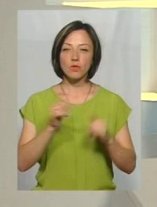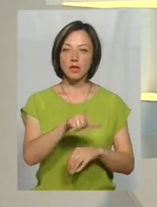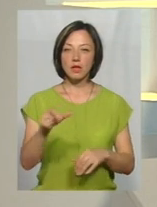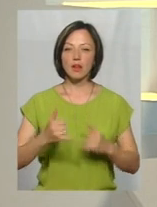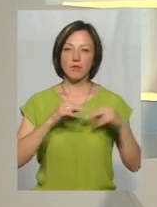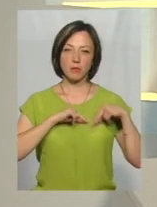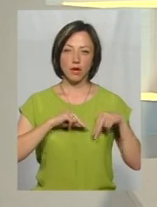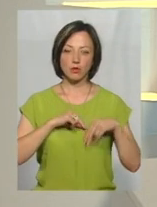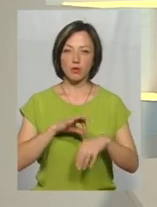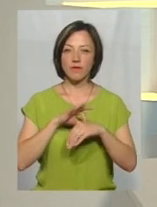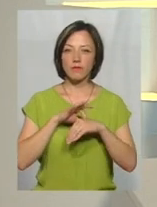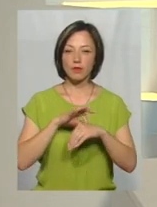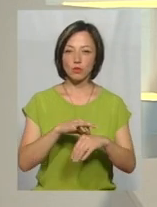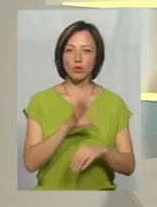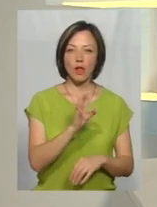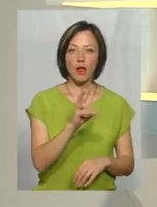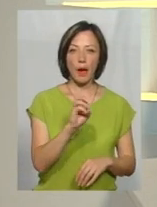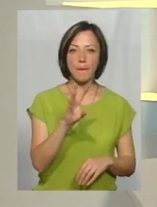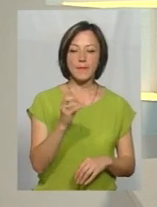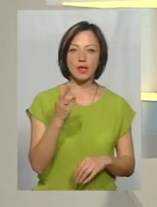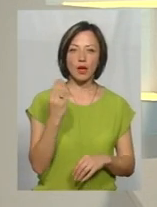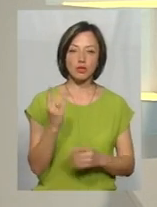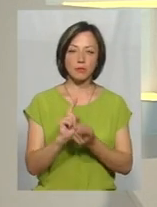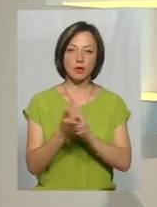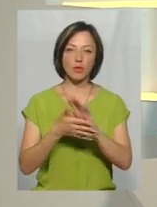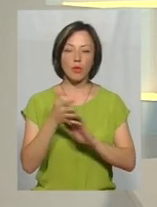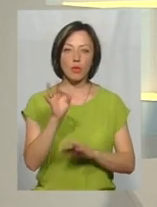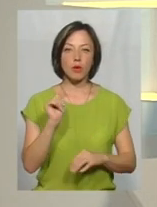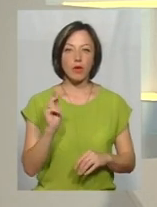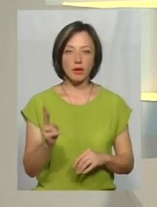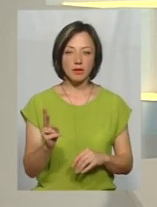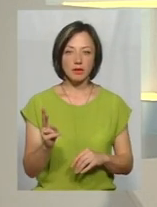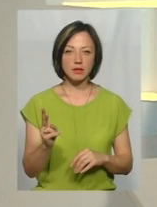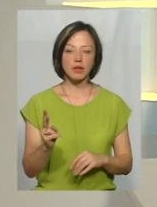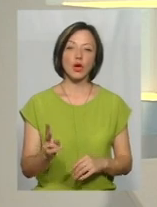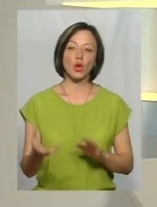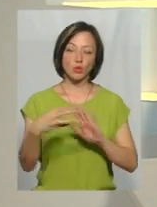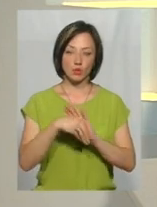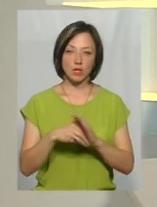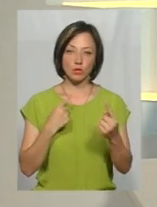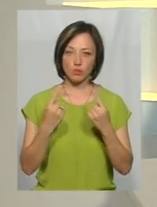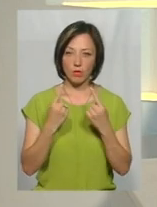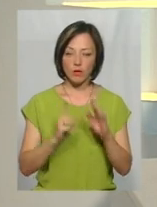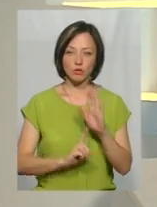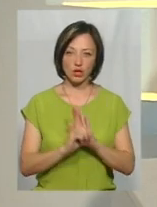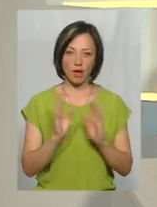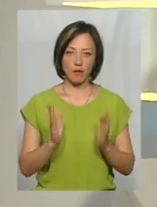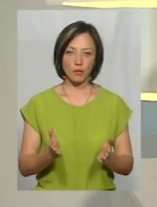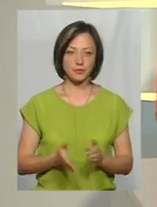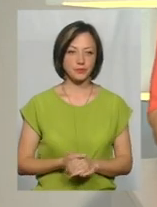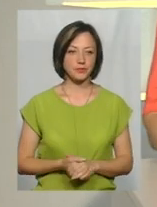у студії «Наживо» працюють Олена Кеміняш, на жестову мову перекладає Ольга Рибак. Долучайтесь до розмови і починаємо.